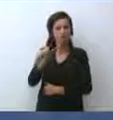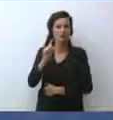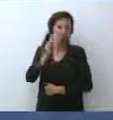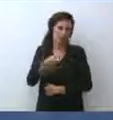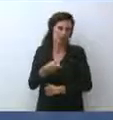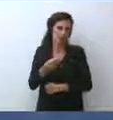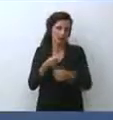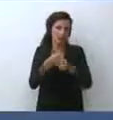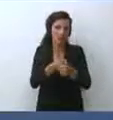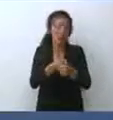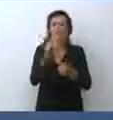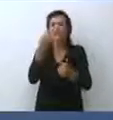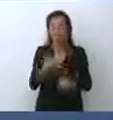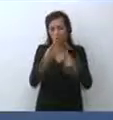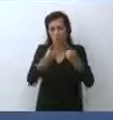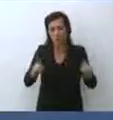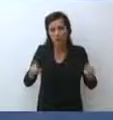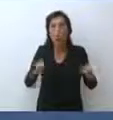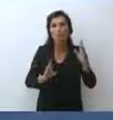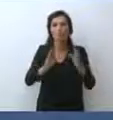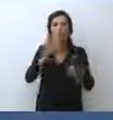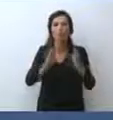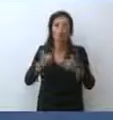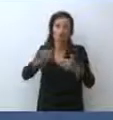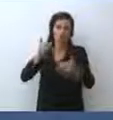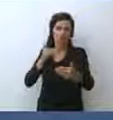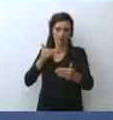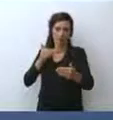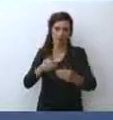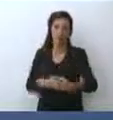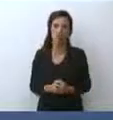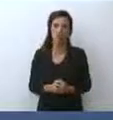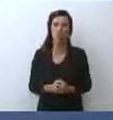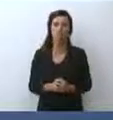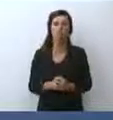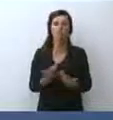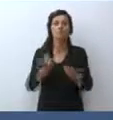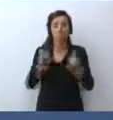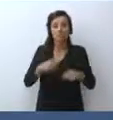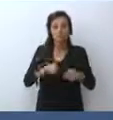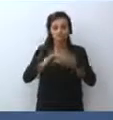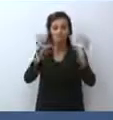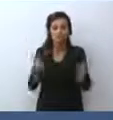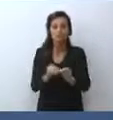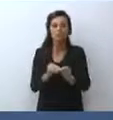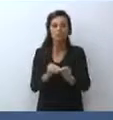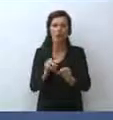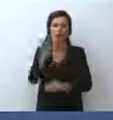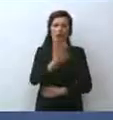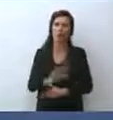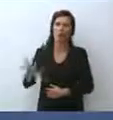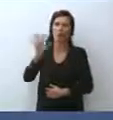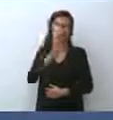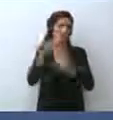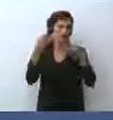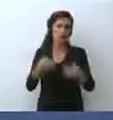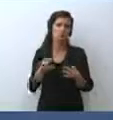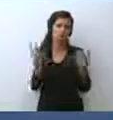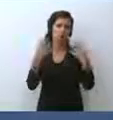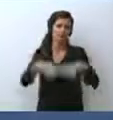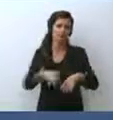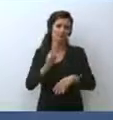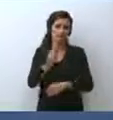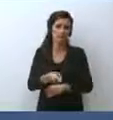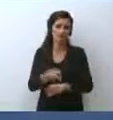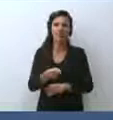che sono state adottate in passato. In tutto questo l'Europa deve organizzarsi. Chiaramente non è pensabile